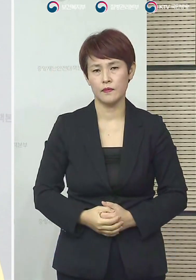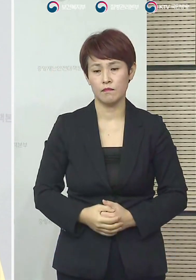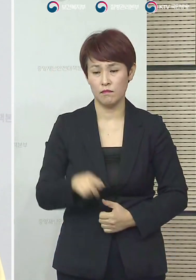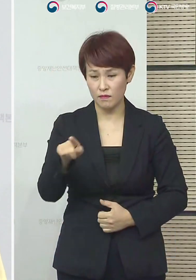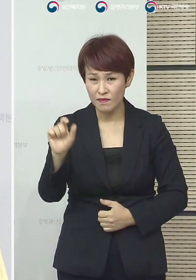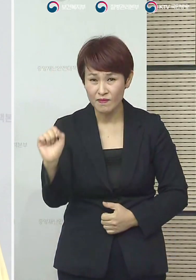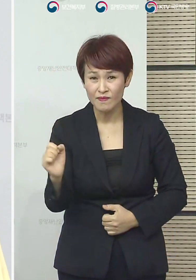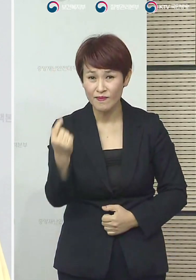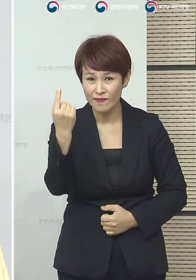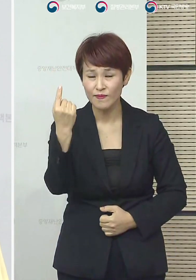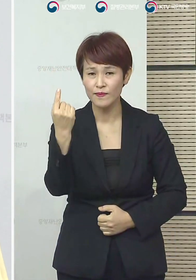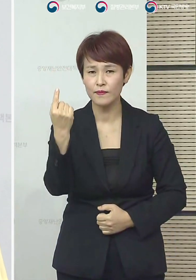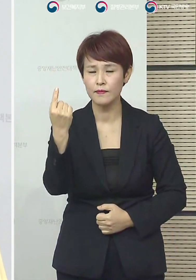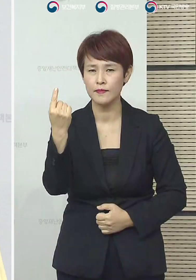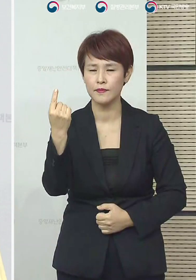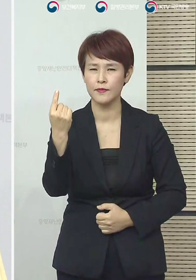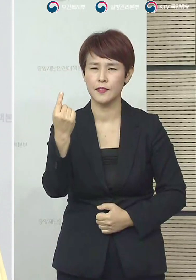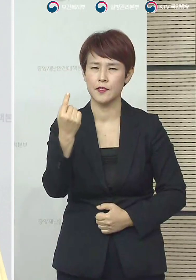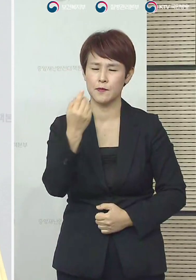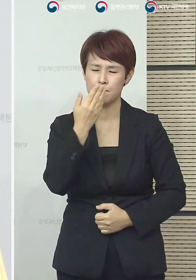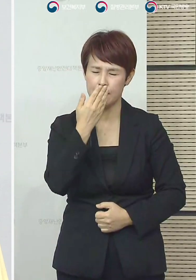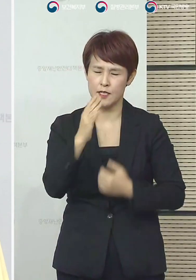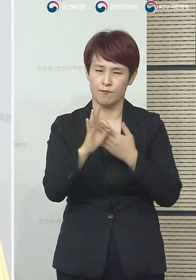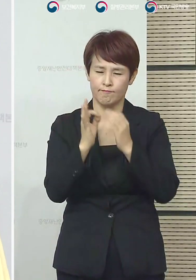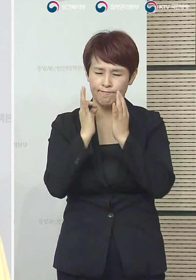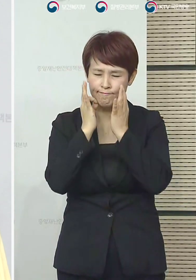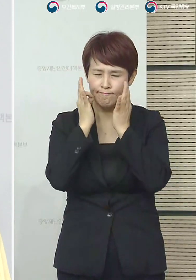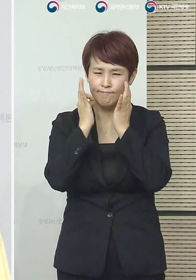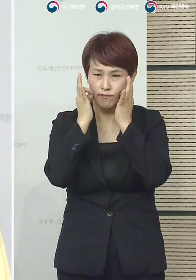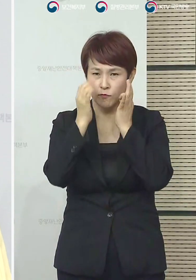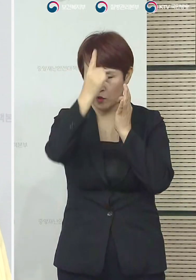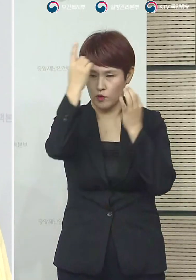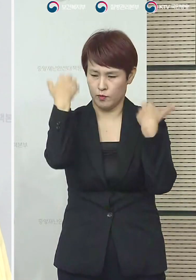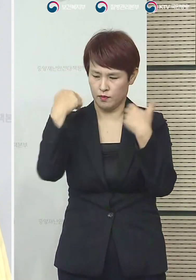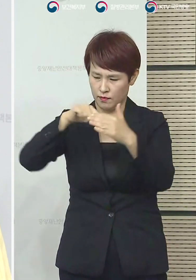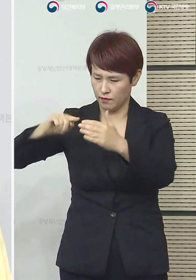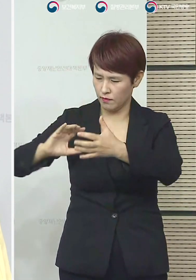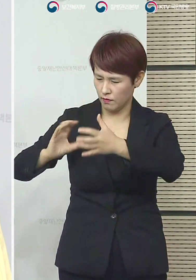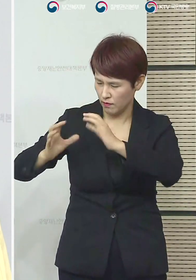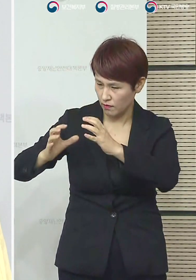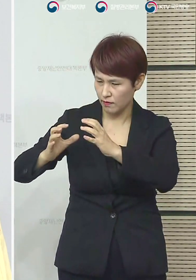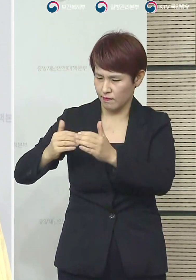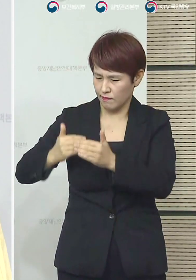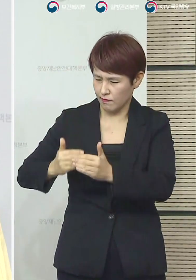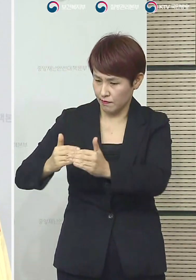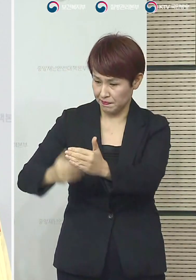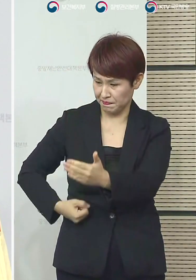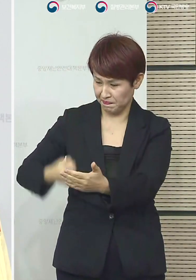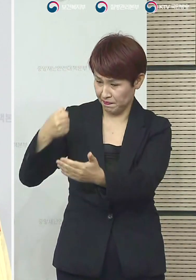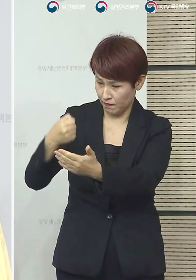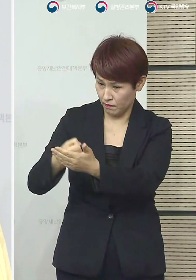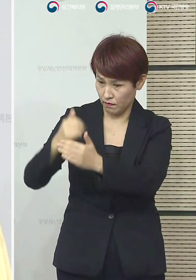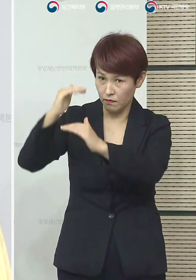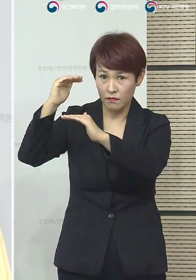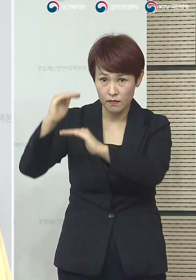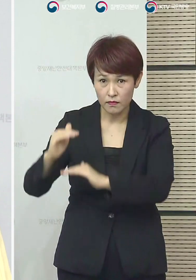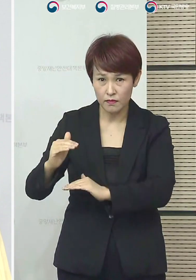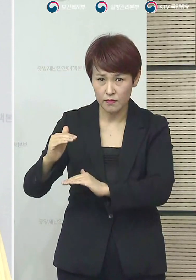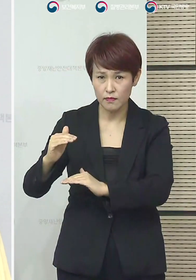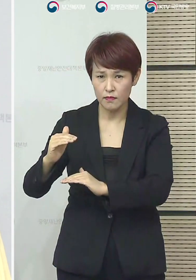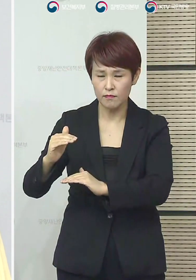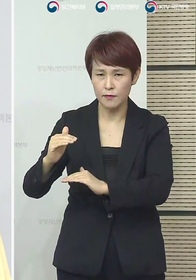이러한 원칙 하에서 최대한 정부 내에서 논의되고 시행을 하기로 결정한 사항에 대해서는